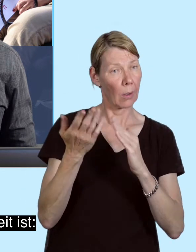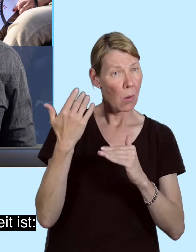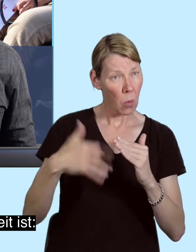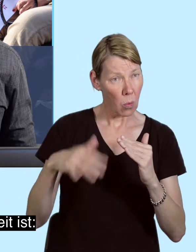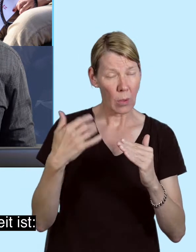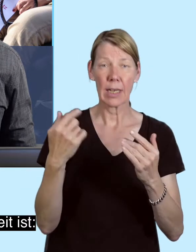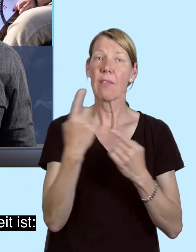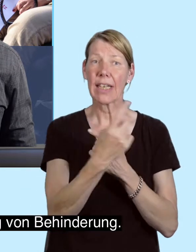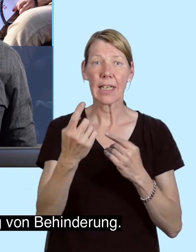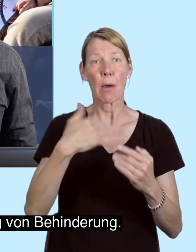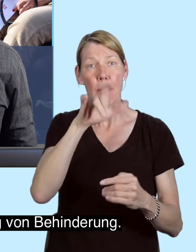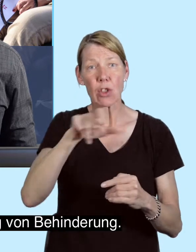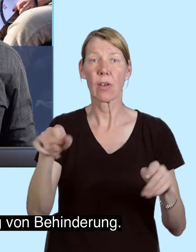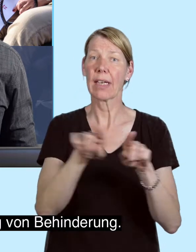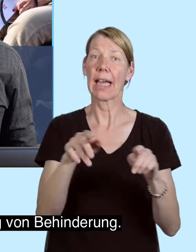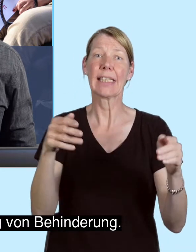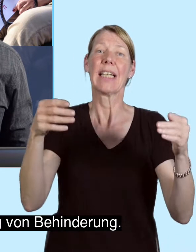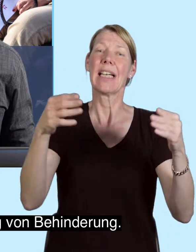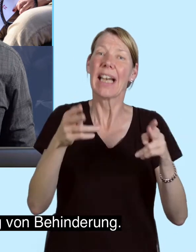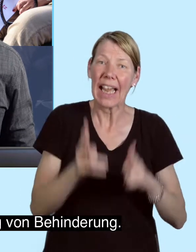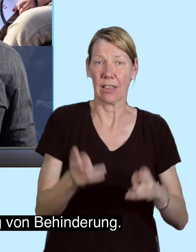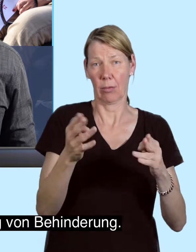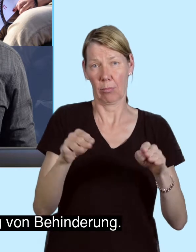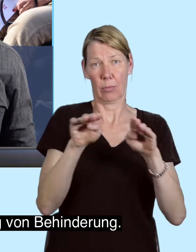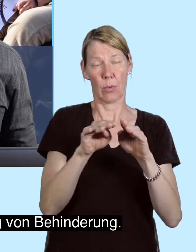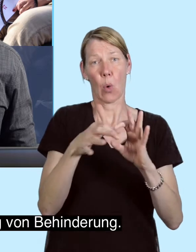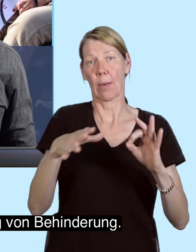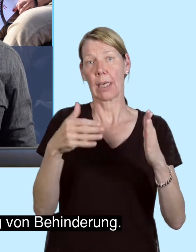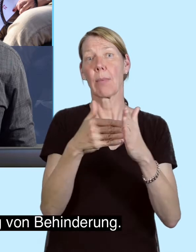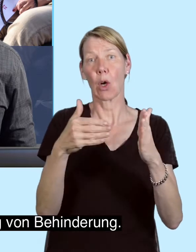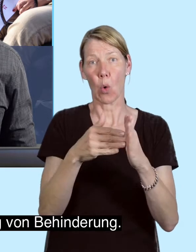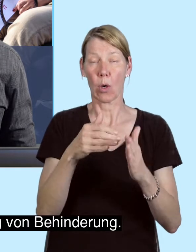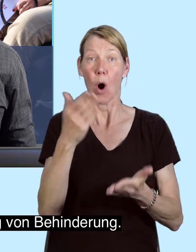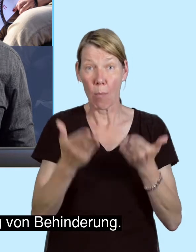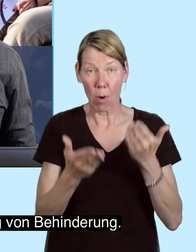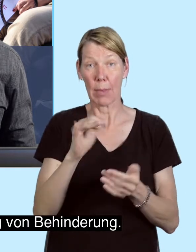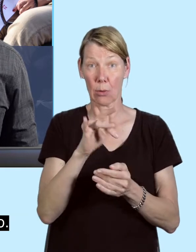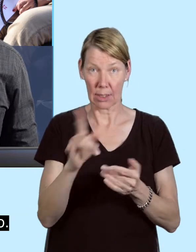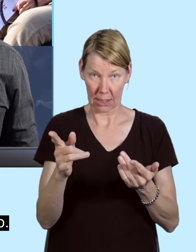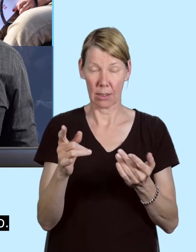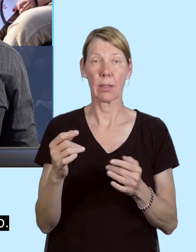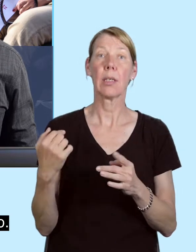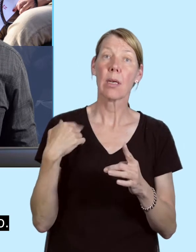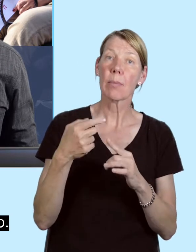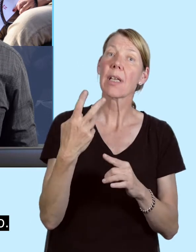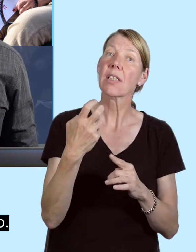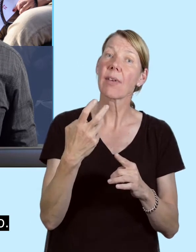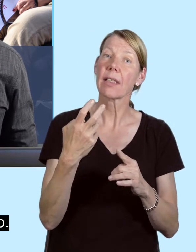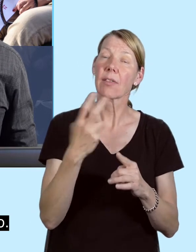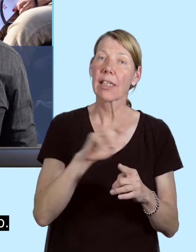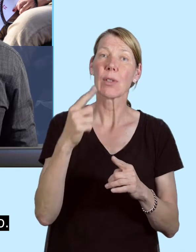Selbstverständlichkeit ist. Dass jeder Mensch die gleichen Rechte hat, unabhängig von Behinderung. Bis ins Jahr